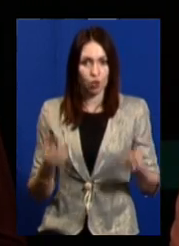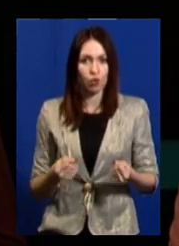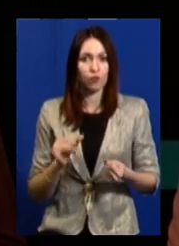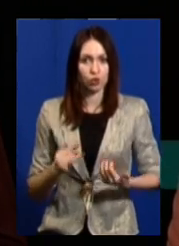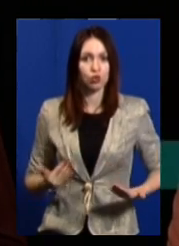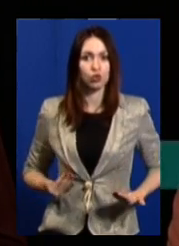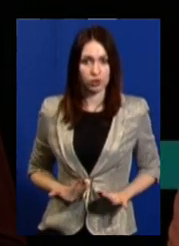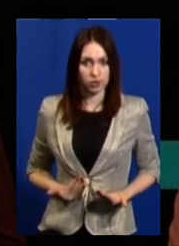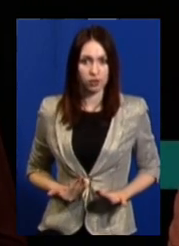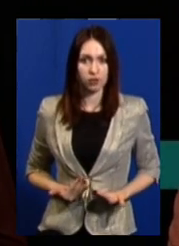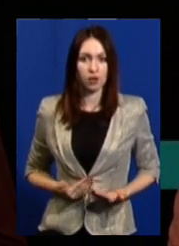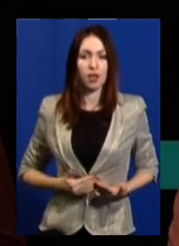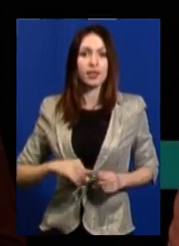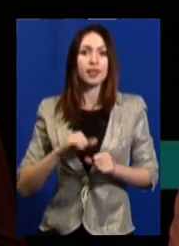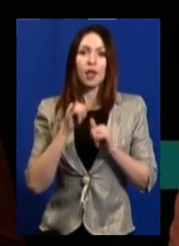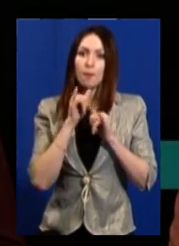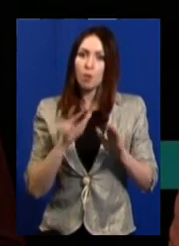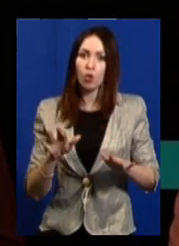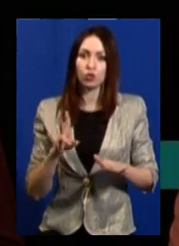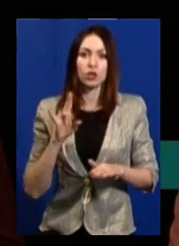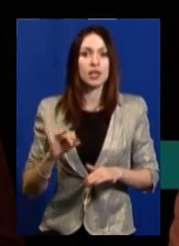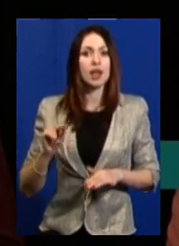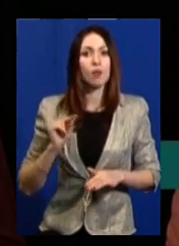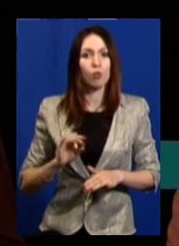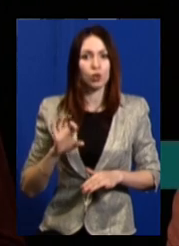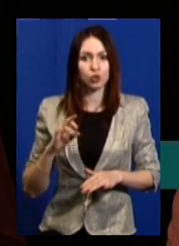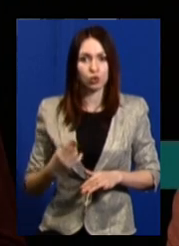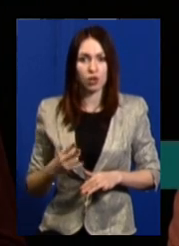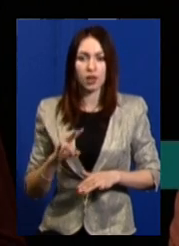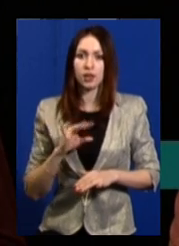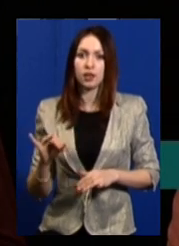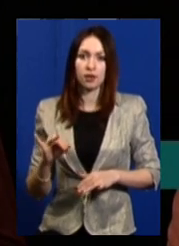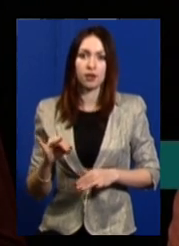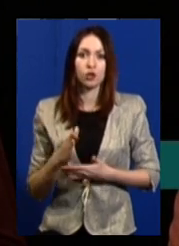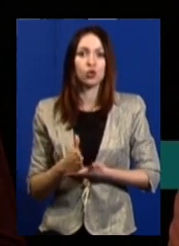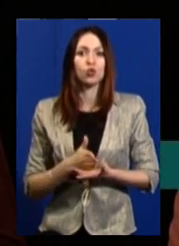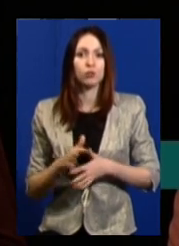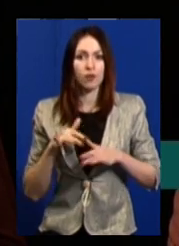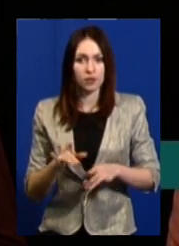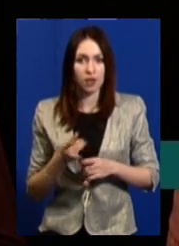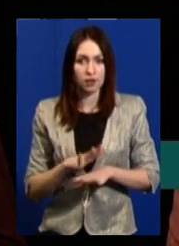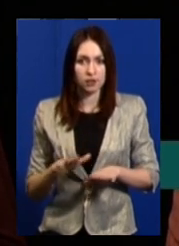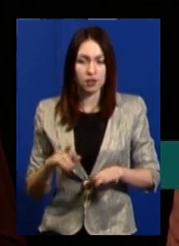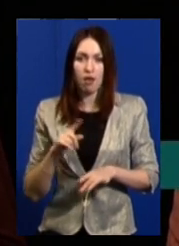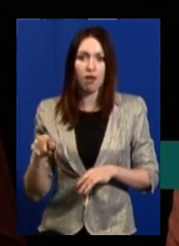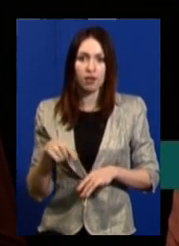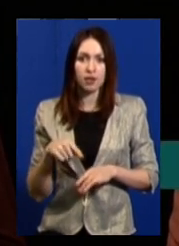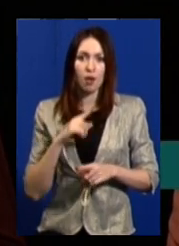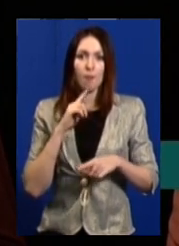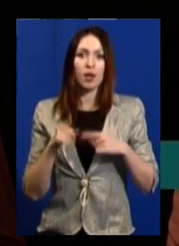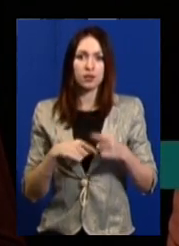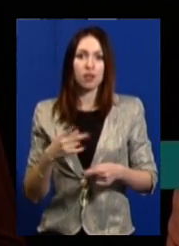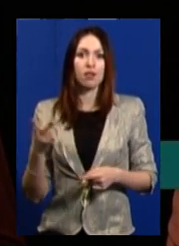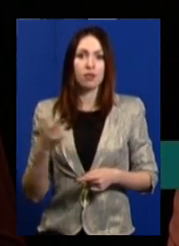життю, не може не працівник соціальний, не служба у справах дітей, вони постійно